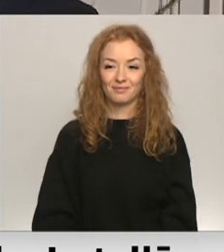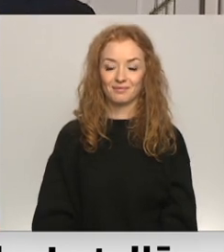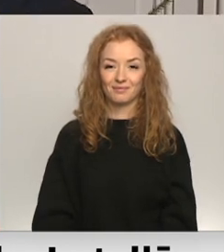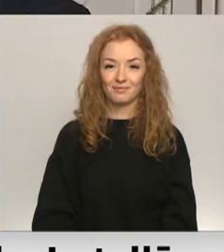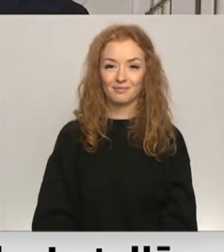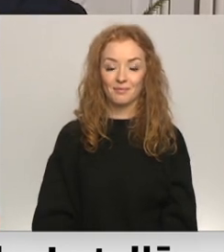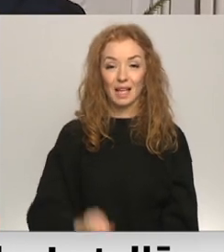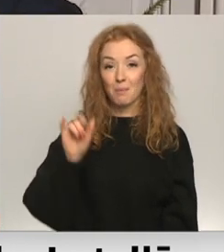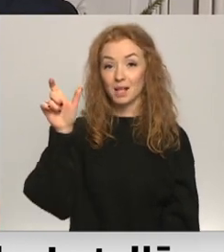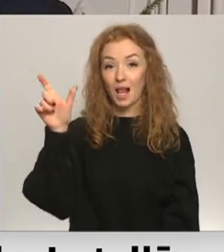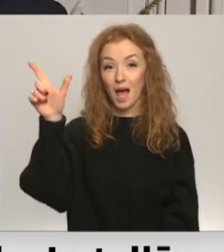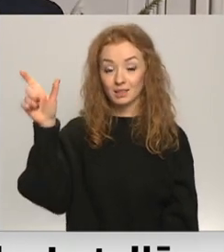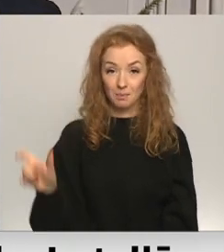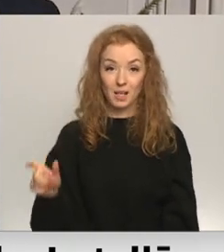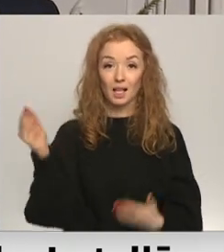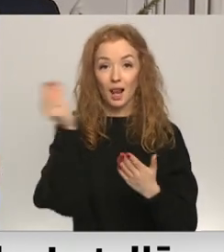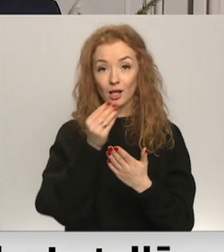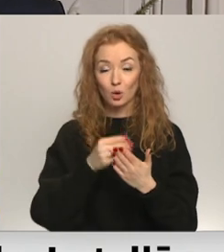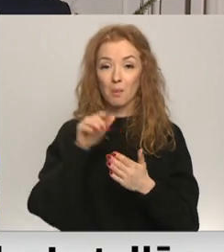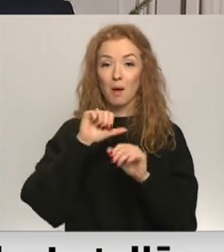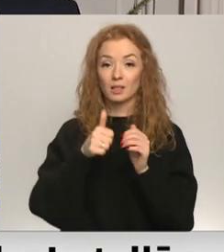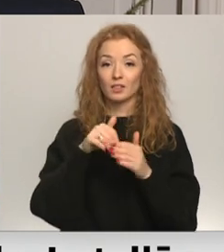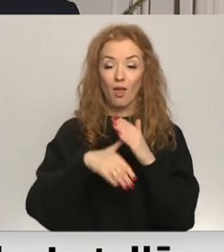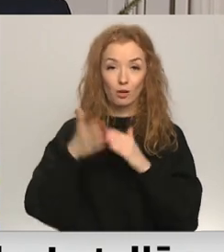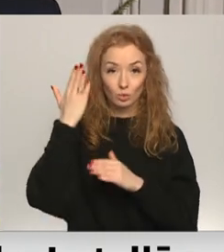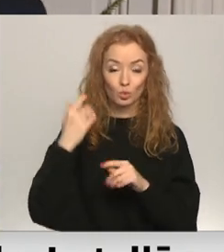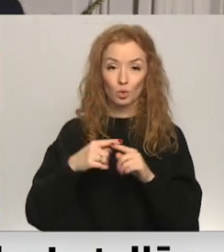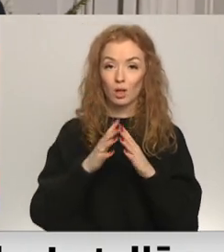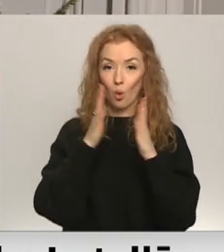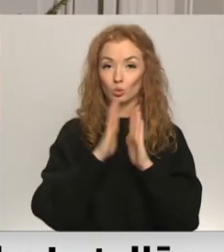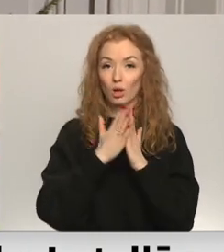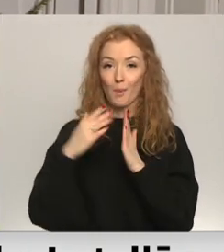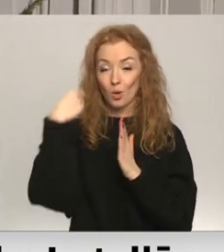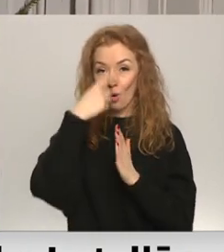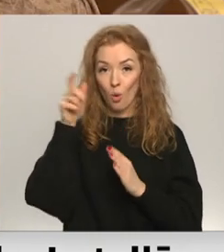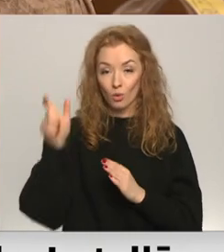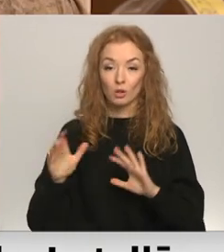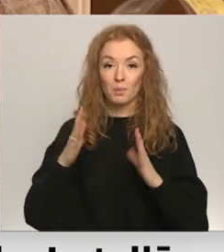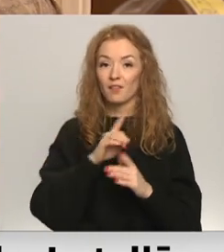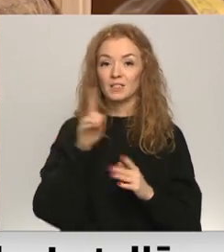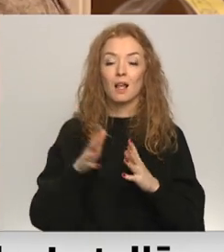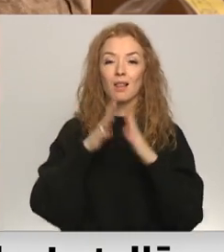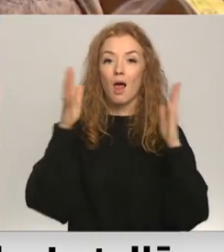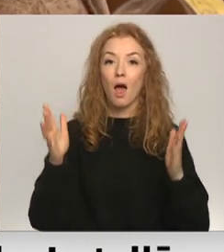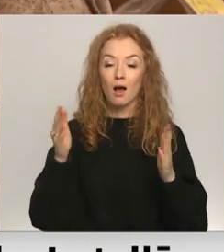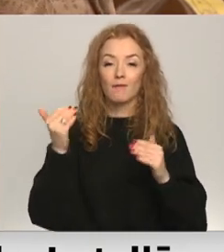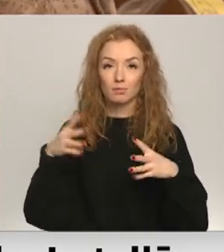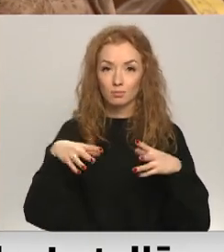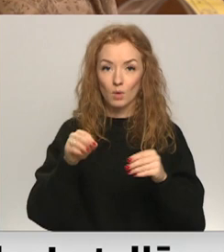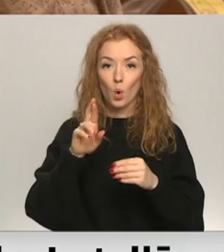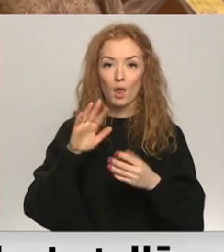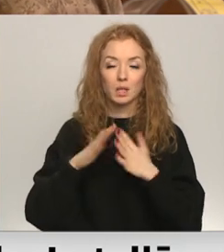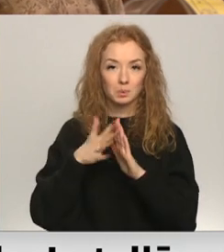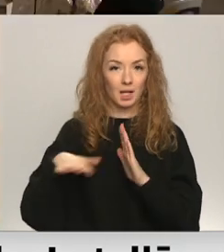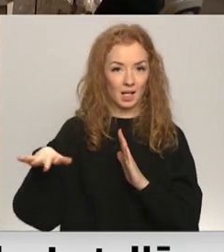Imants Lānsmanis ir glaznotājs mākslas vēsturnieks un vairāku grāmatu autors, bet viņa mūža lielā misija ir rundāls